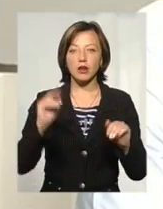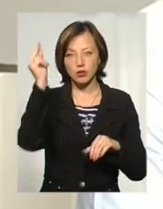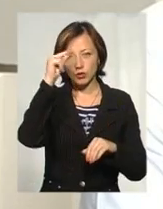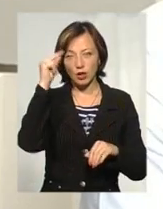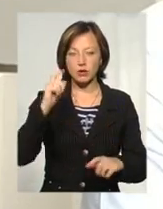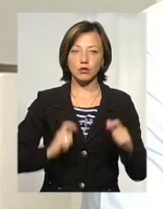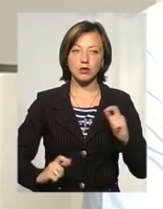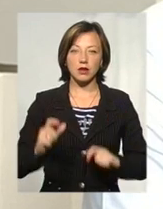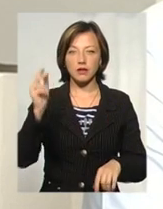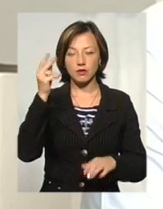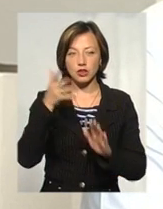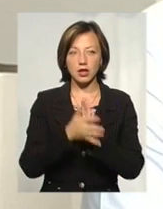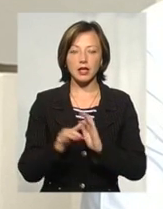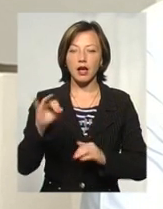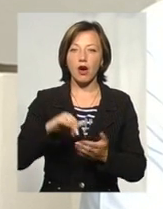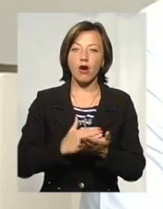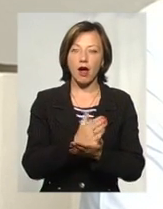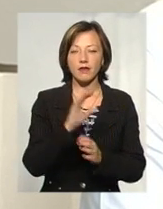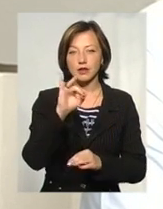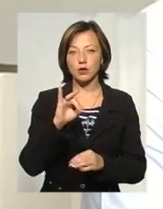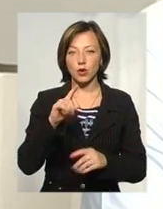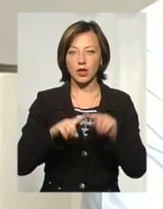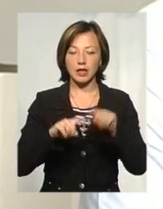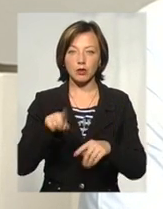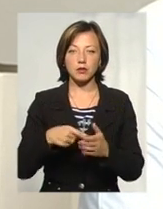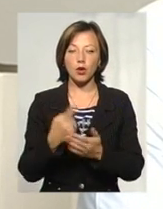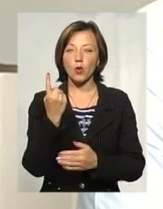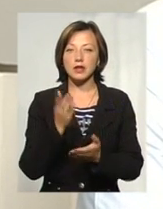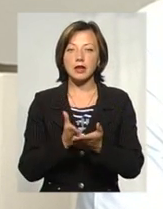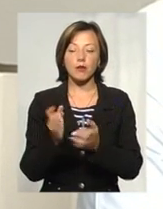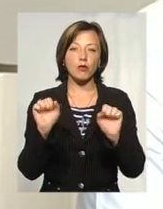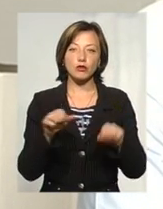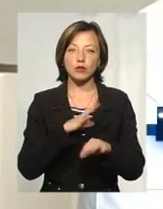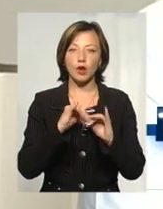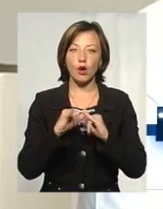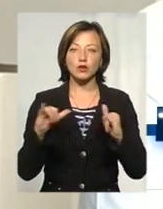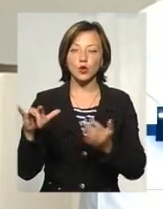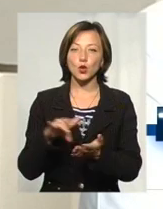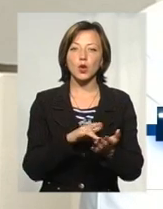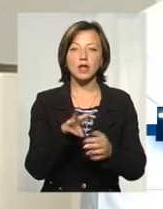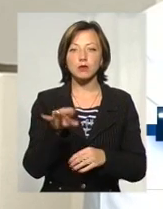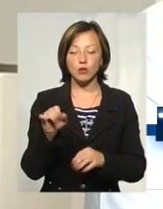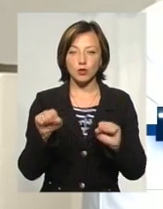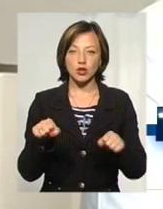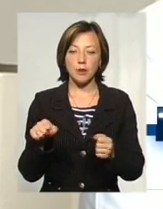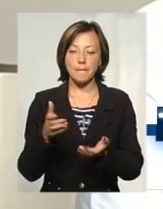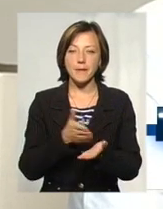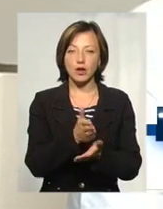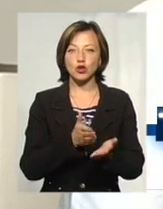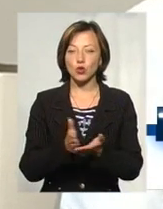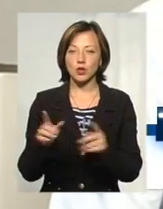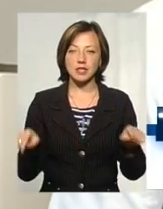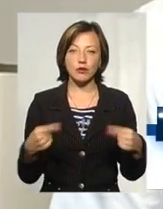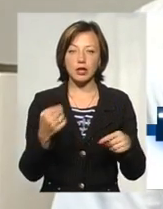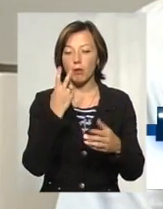студентам вивчати географію або історію рідного міста. Один із напрямків може бути розвиток туризму, можна створити туристичні маршрути якісь